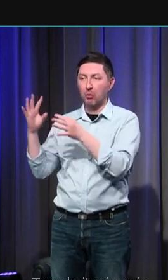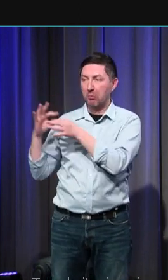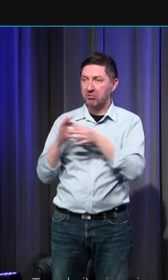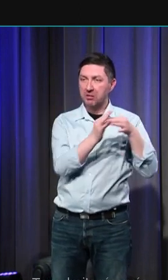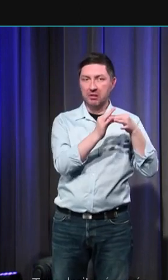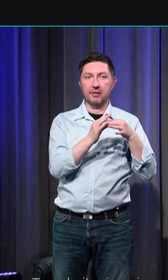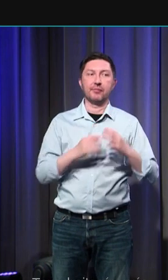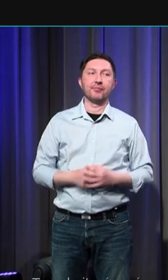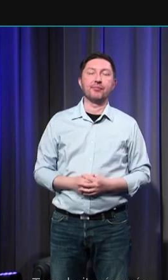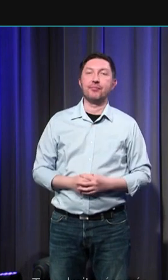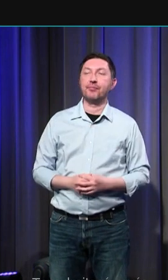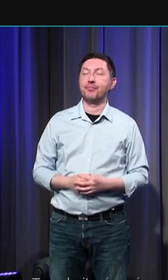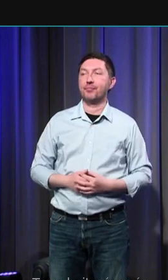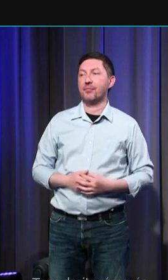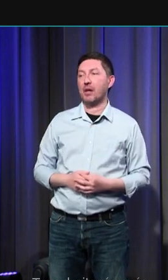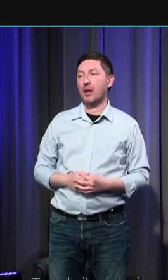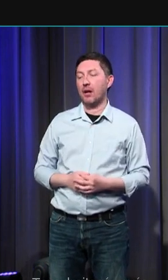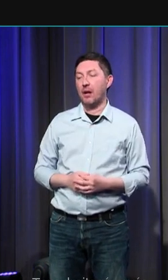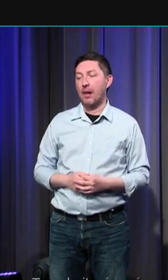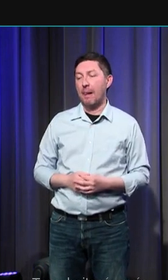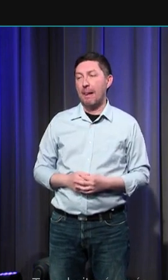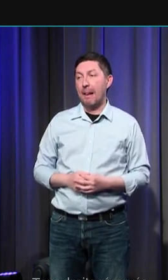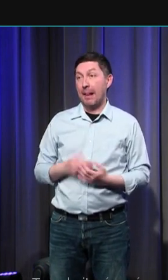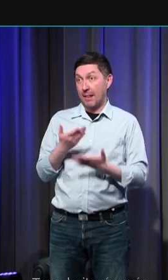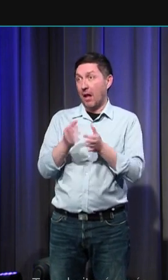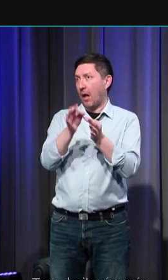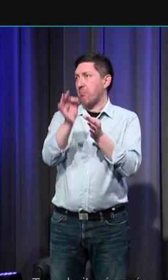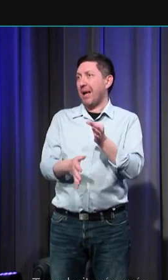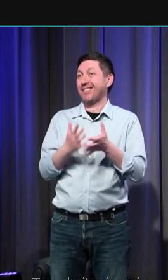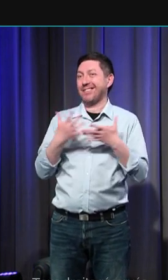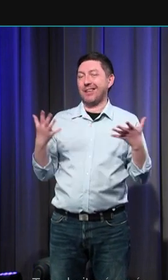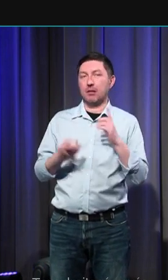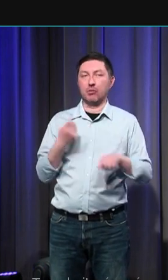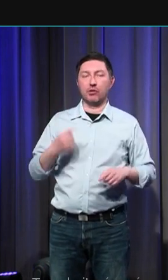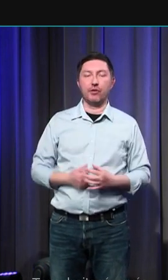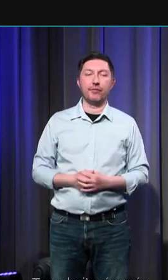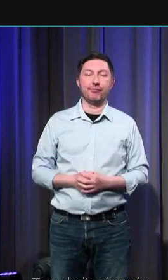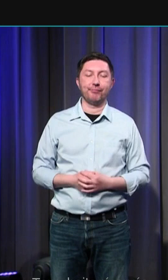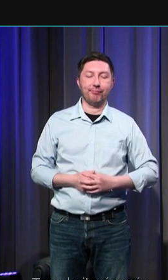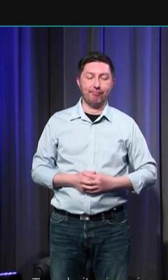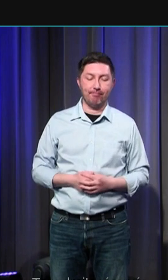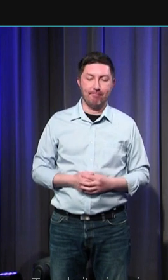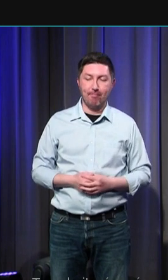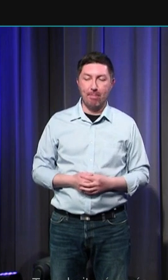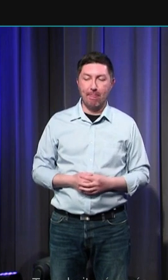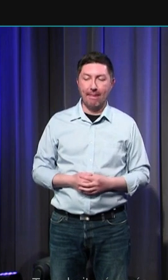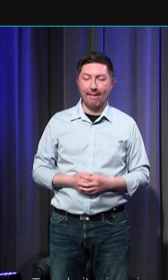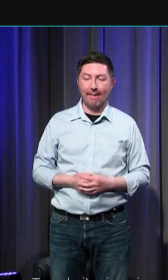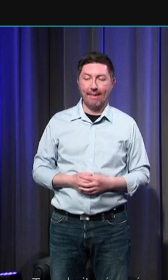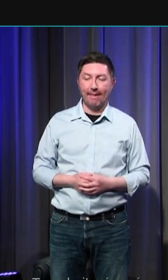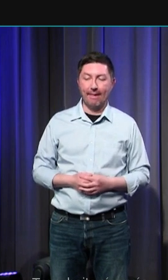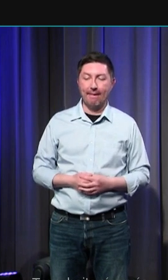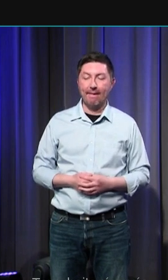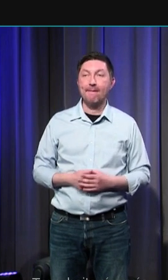intensité qui va avoir un impact très important. Dès lors, s'agissant donc des